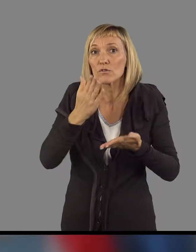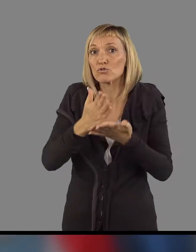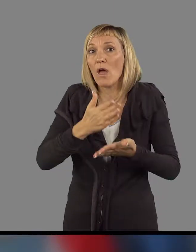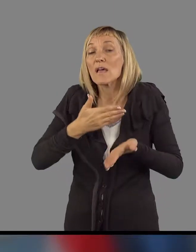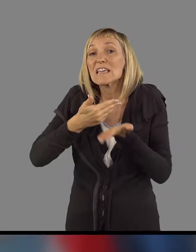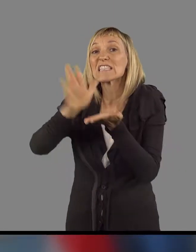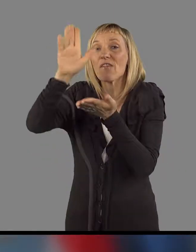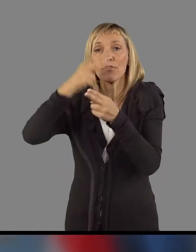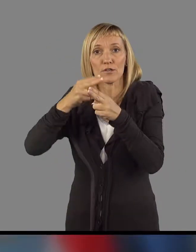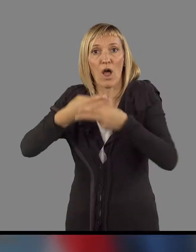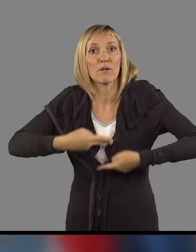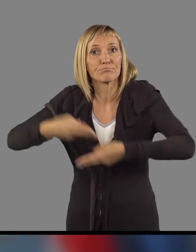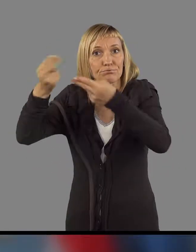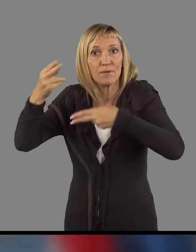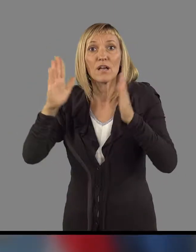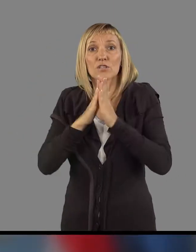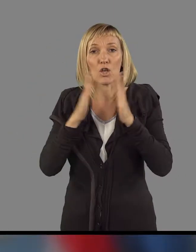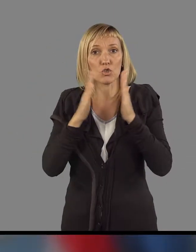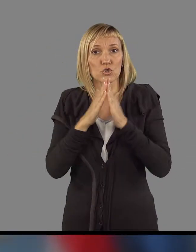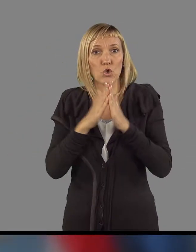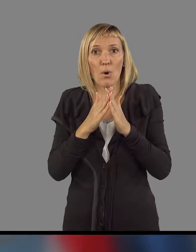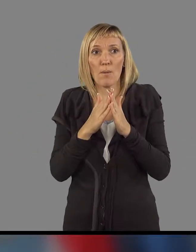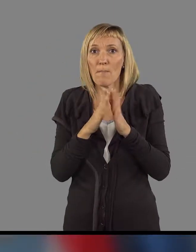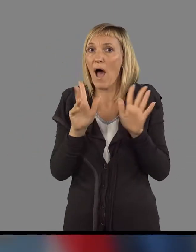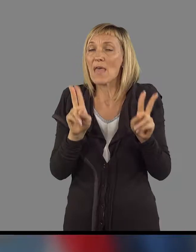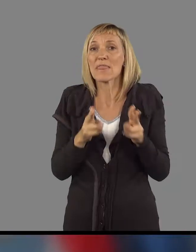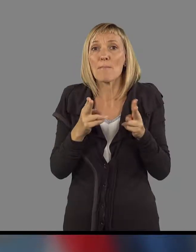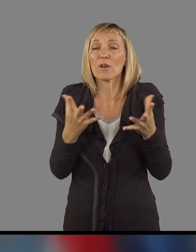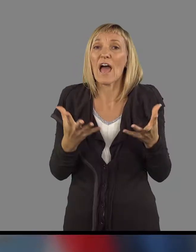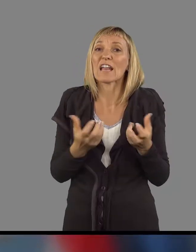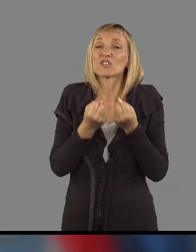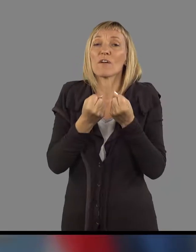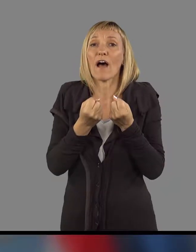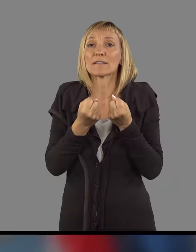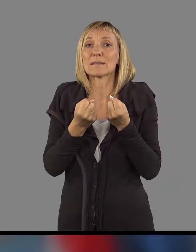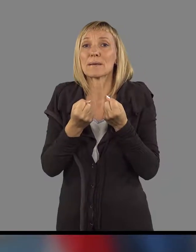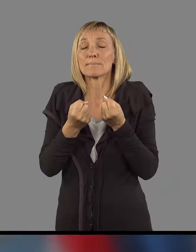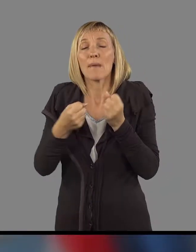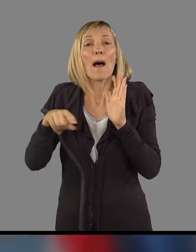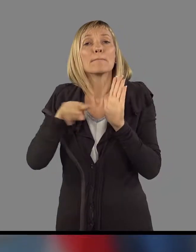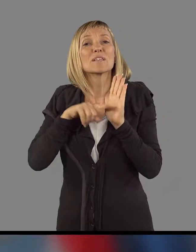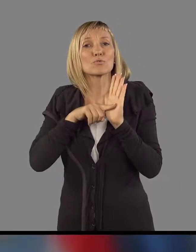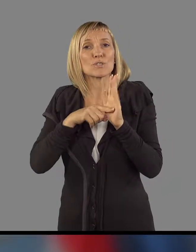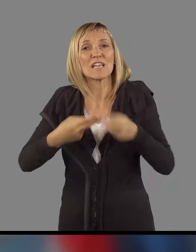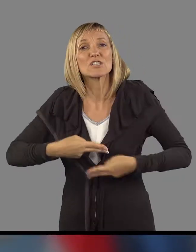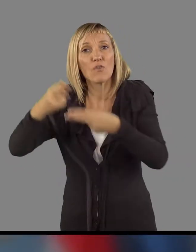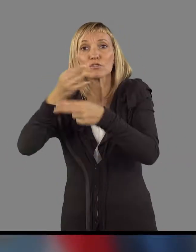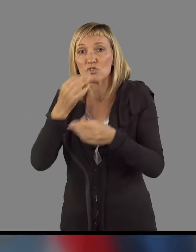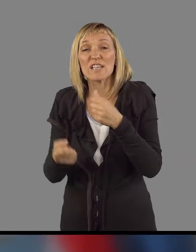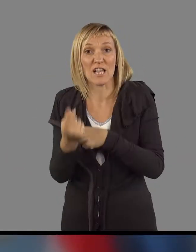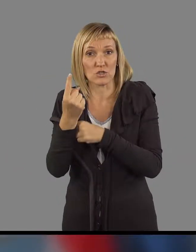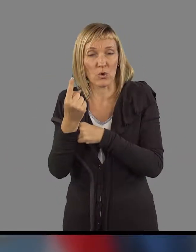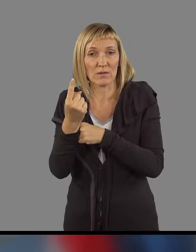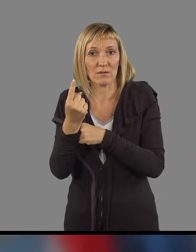izvozimo. Tako da domača potrošnja seveda ne more reševati. Primamkla je izvoza, okolikor bi se ta zgodil.